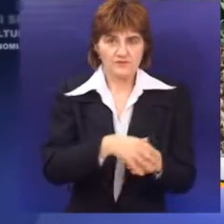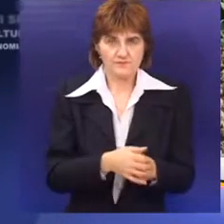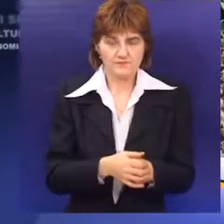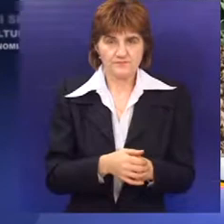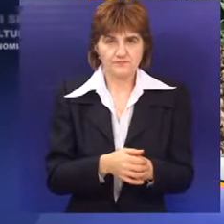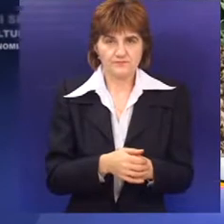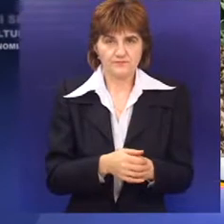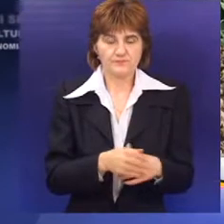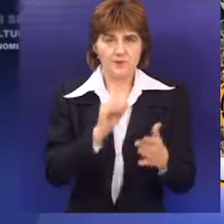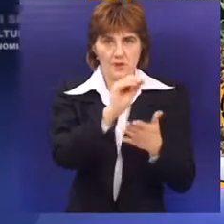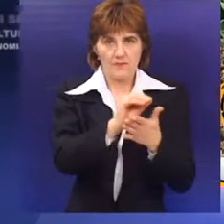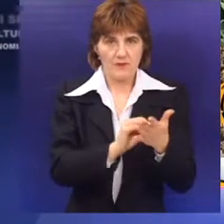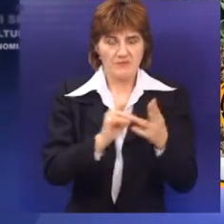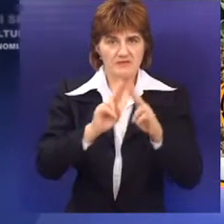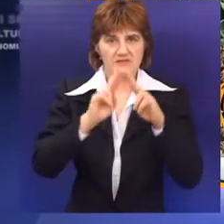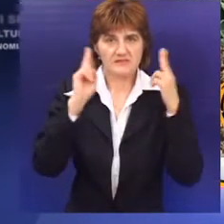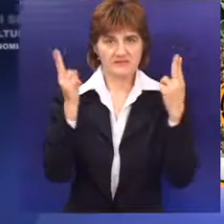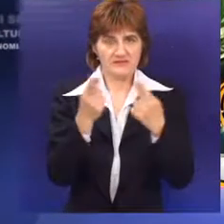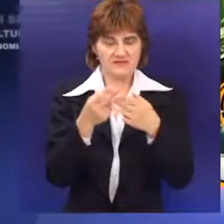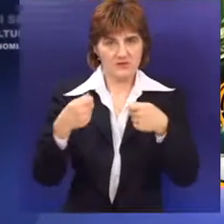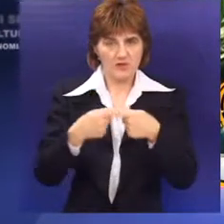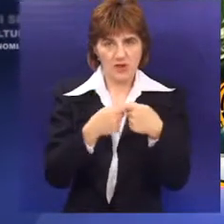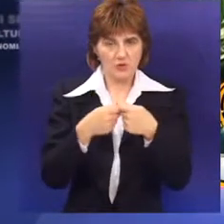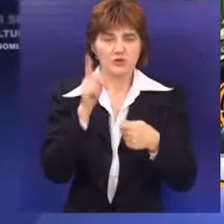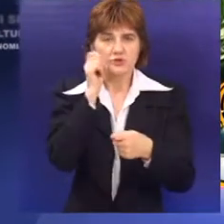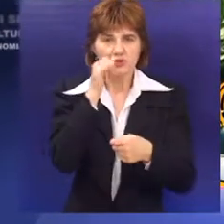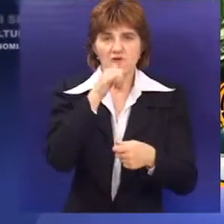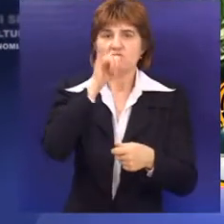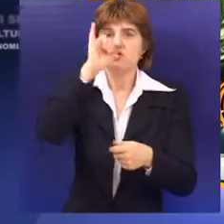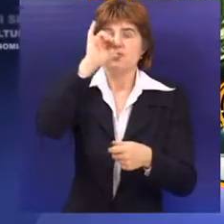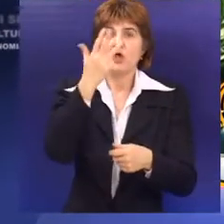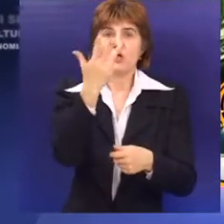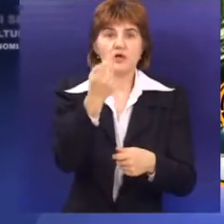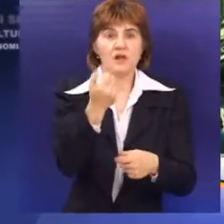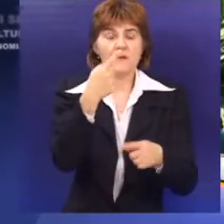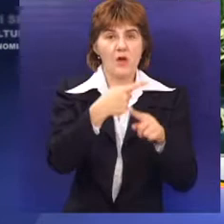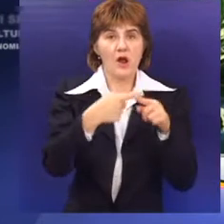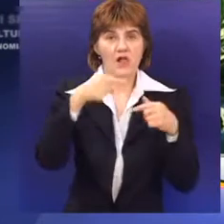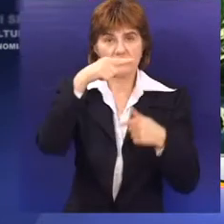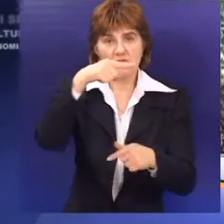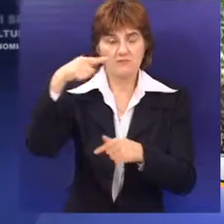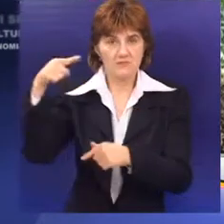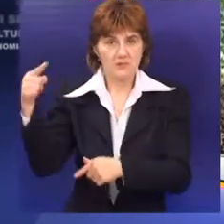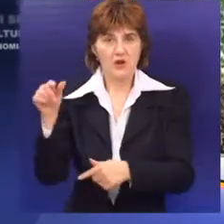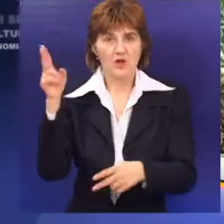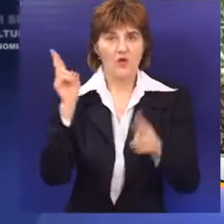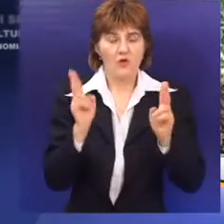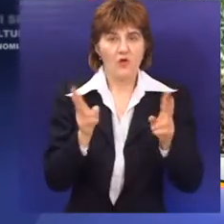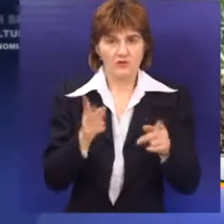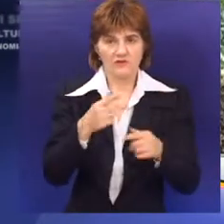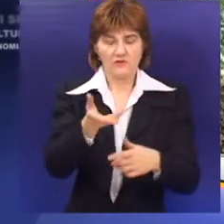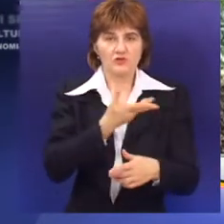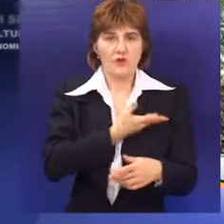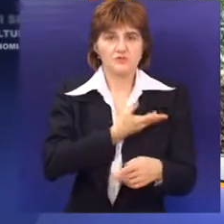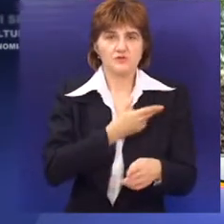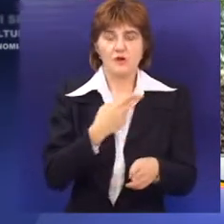Prema podacima koje je izneva Svetska zdravstvena organizacija, čovek godišnje popije 4,5 litre herbicida kroz jelo i pice, što dalje dovodi do